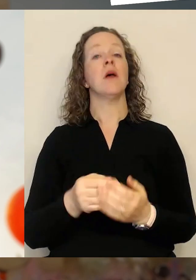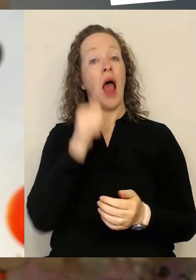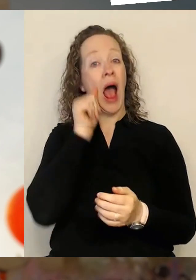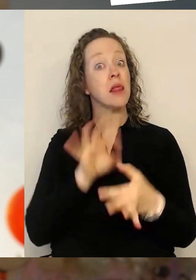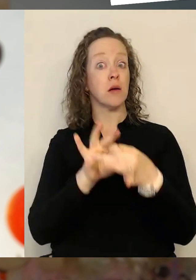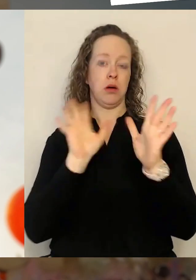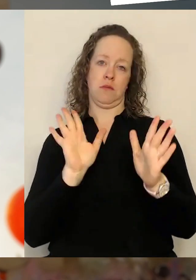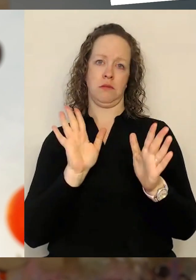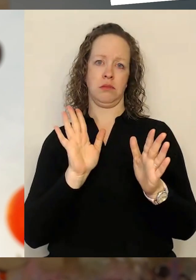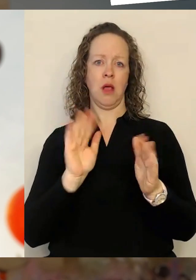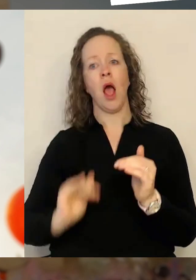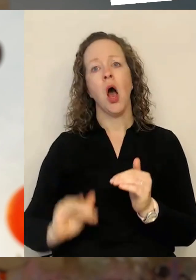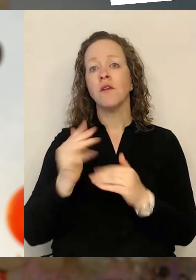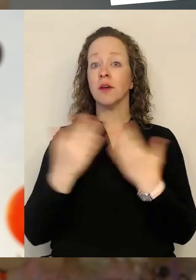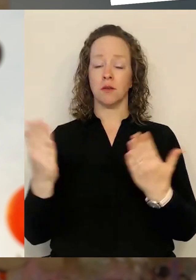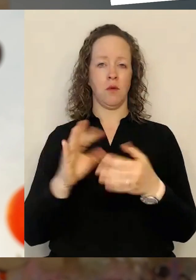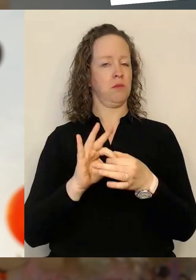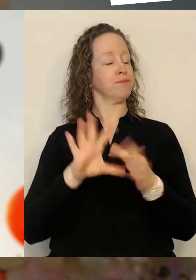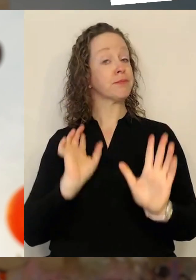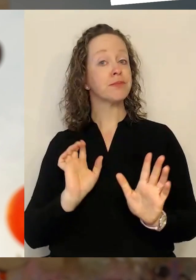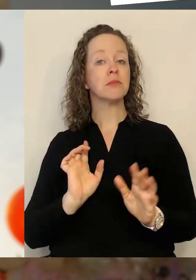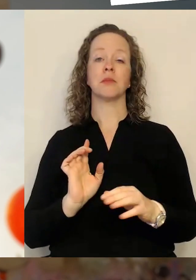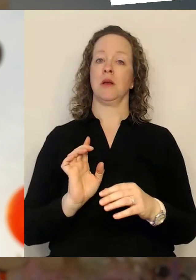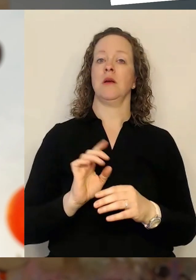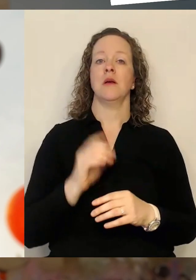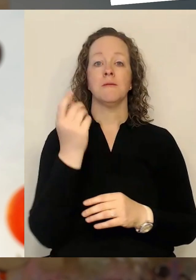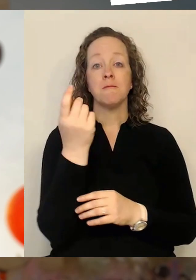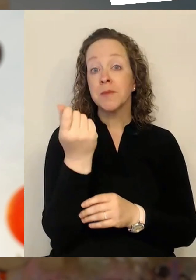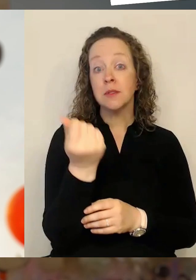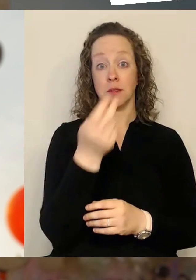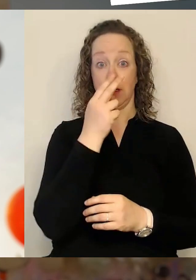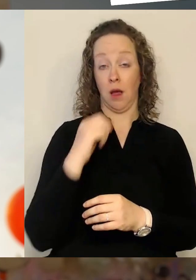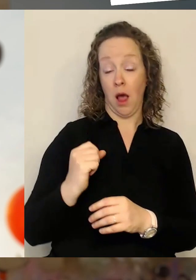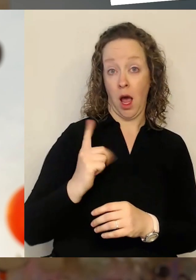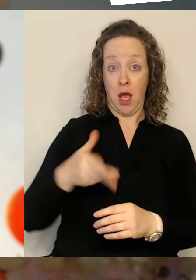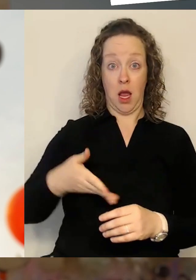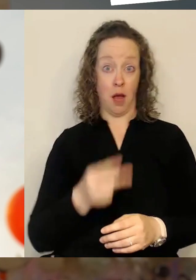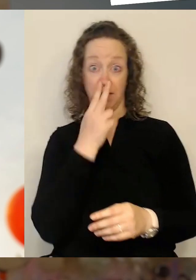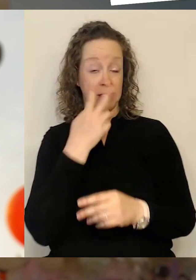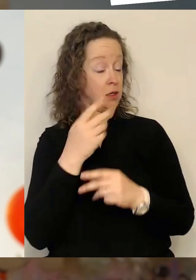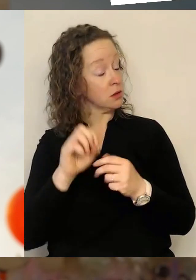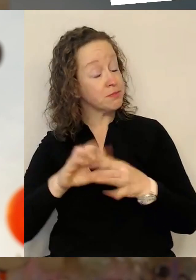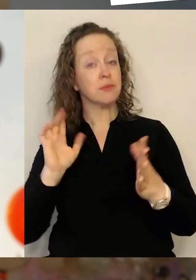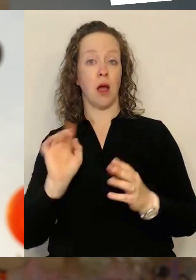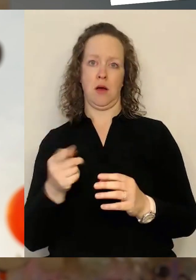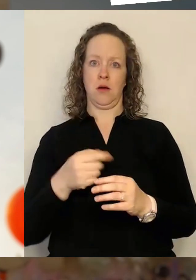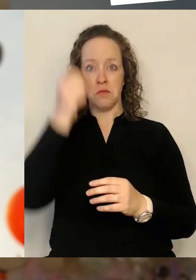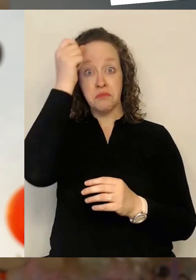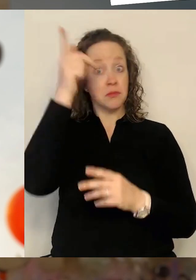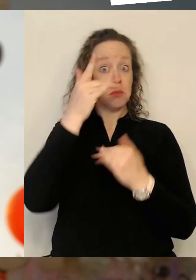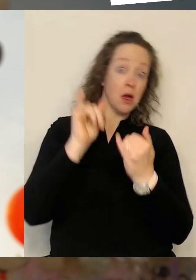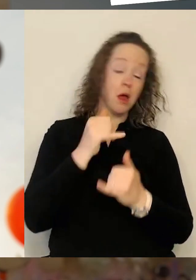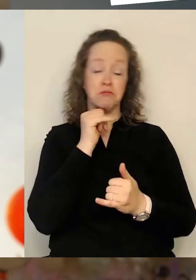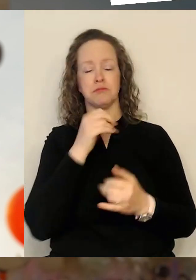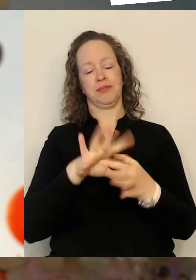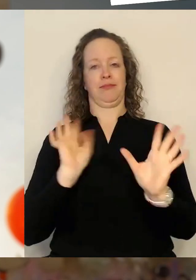wo sie aufgewachsen sind, welche finanziellen Mittel sie haben und auch welches Wissen. Und darum bin ich so froh, dass der Digitaltag mit seinen